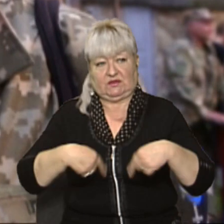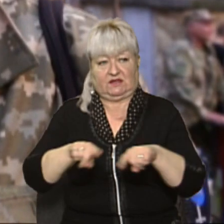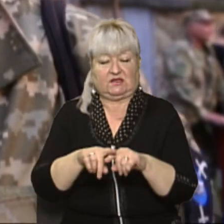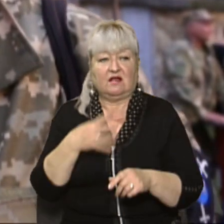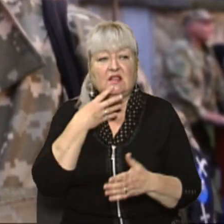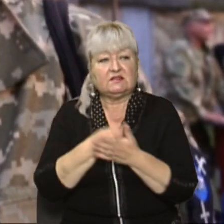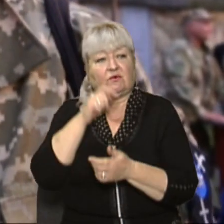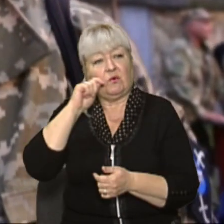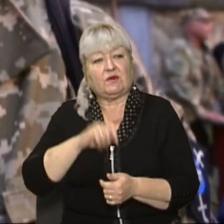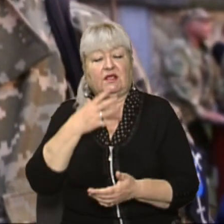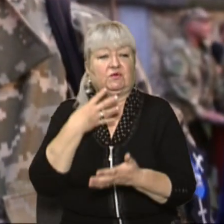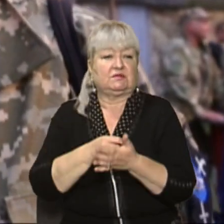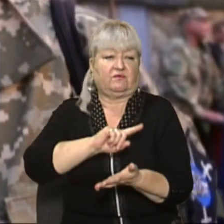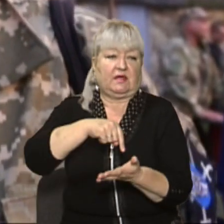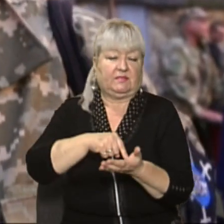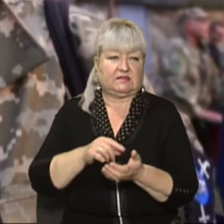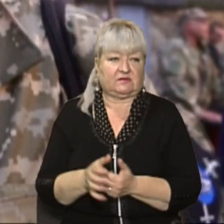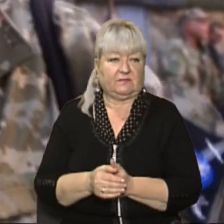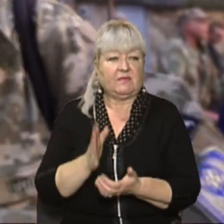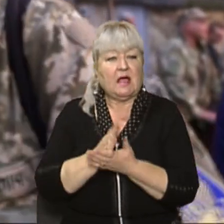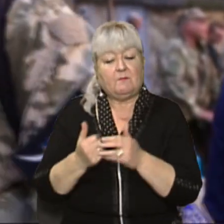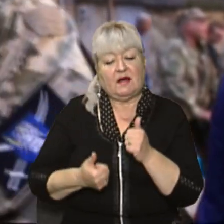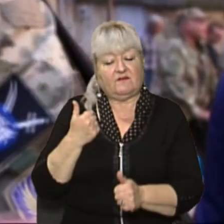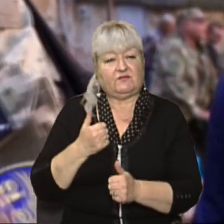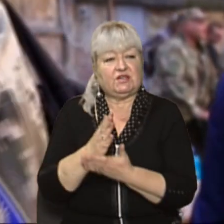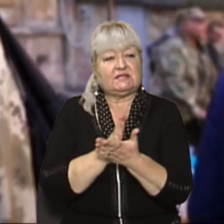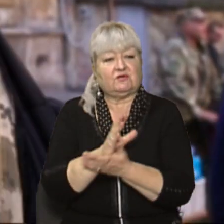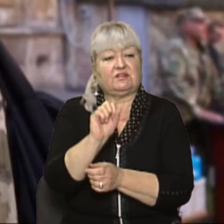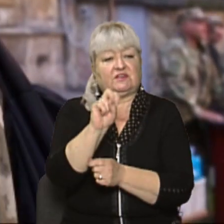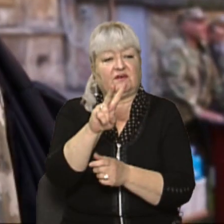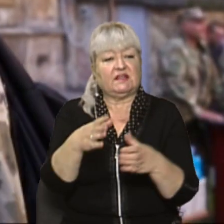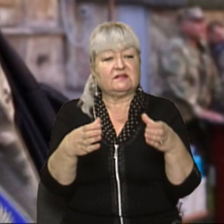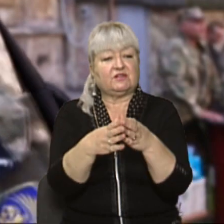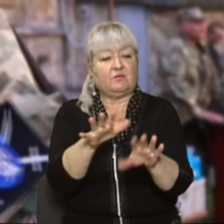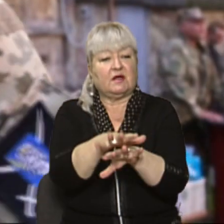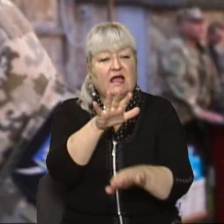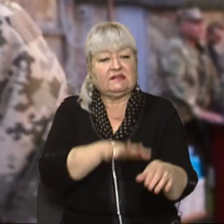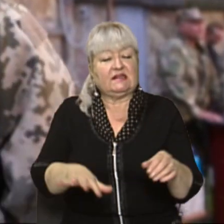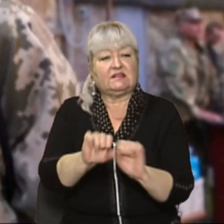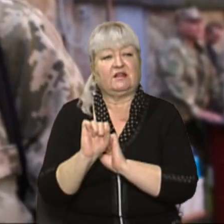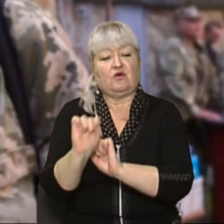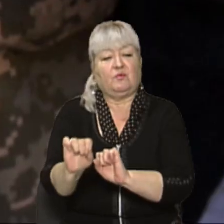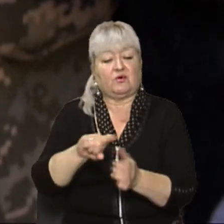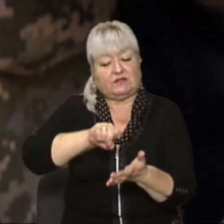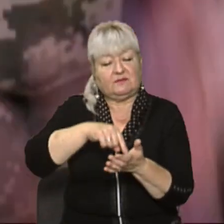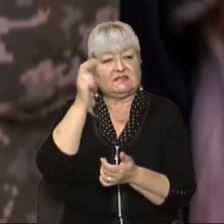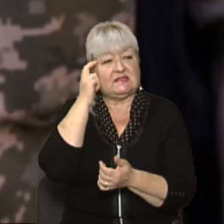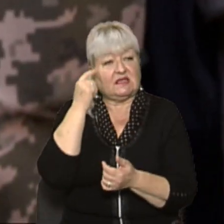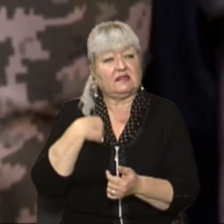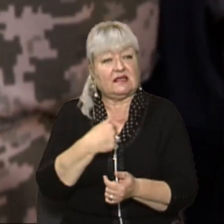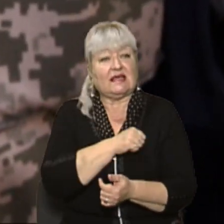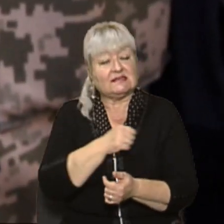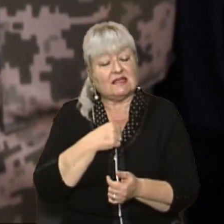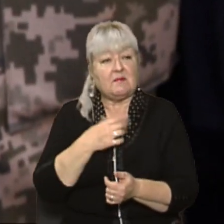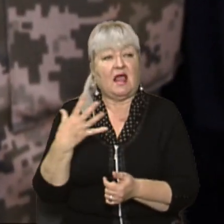край, своє місто. Мав честь служити в 12-му батальйоні територіальної оборони міста Києва, хоча я сам з Львівської